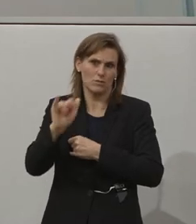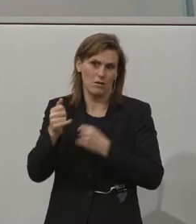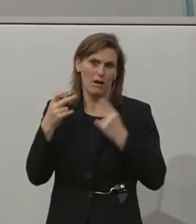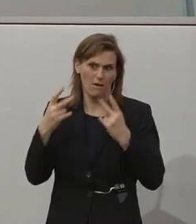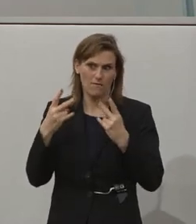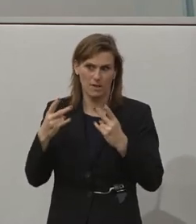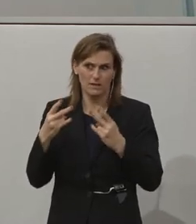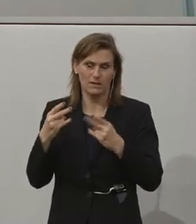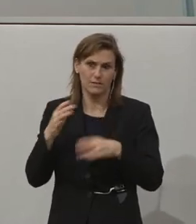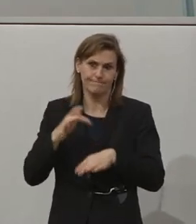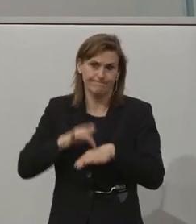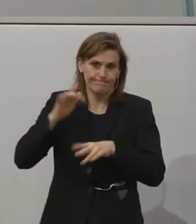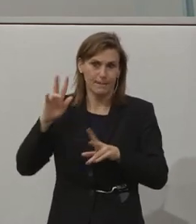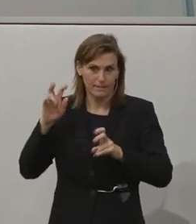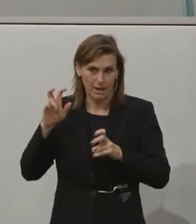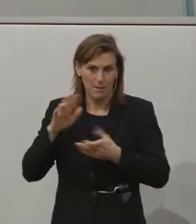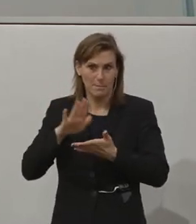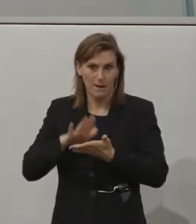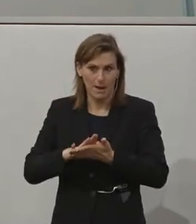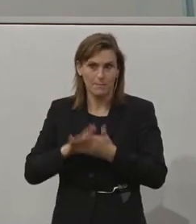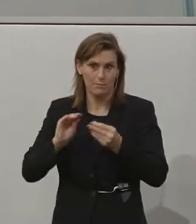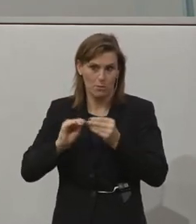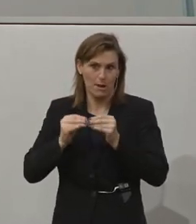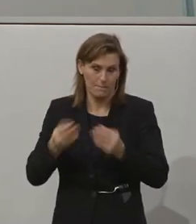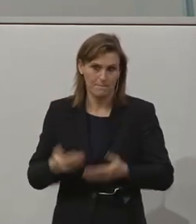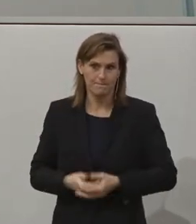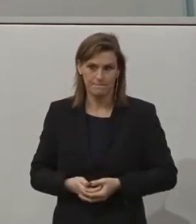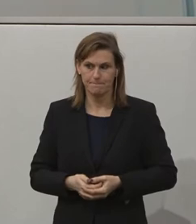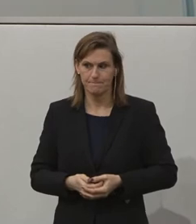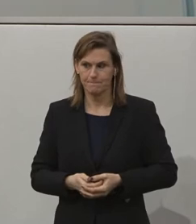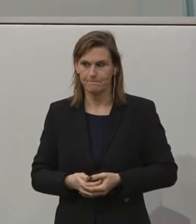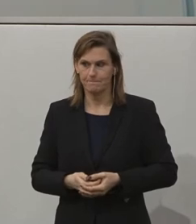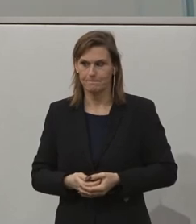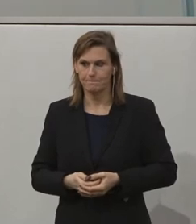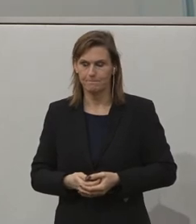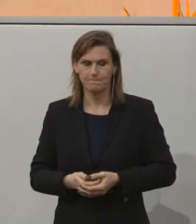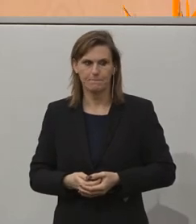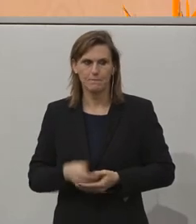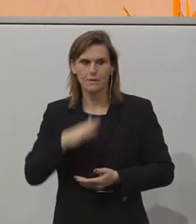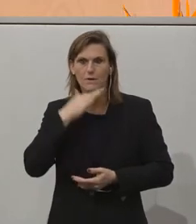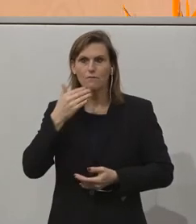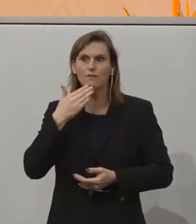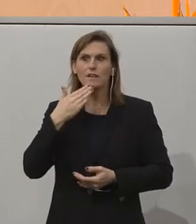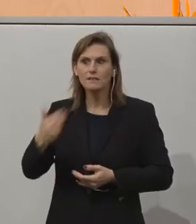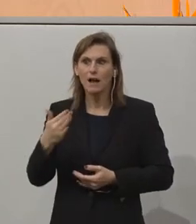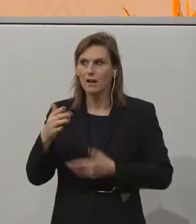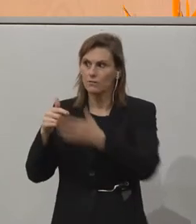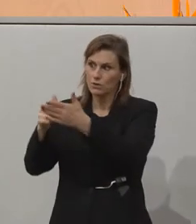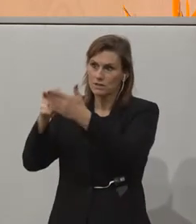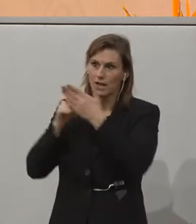should ideally look at core funding for that. Thank you very much for showing us how it works in Ireland. And thank you for